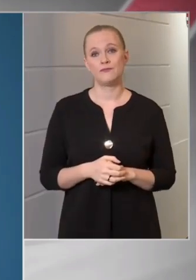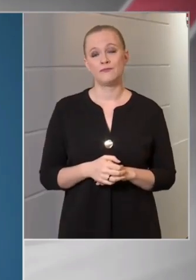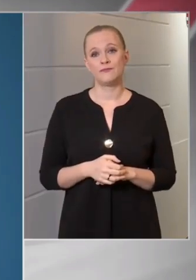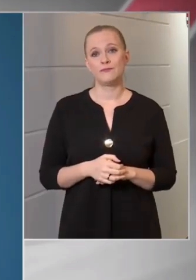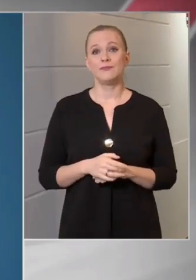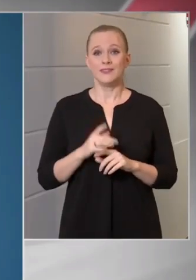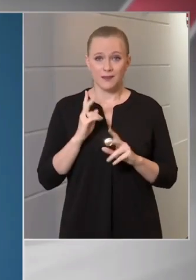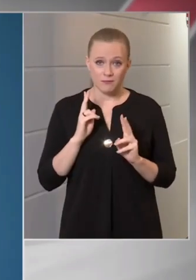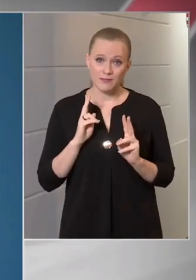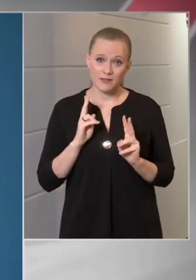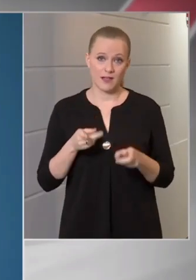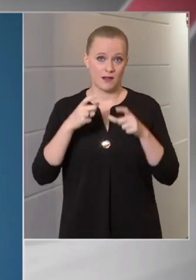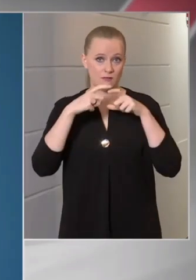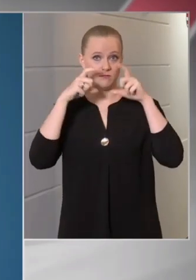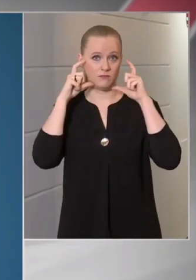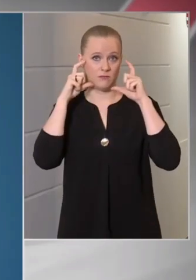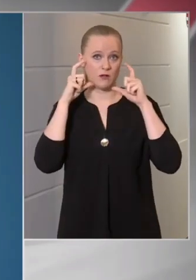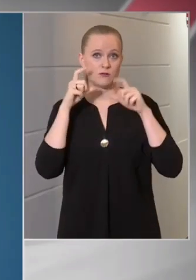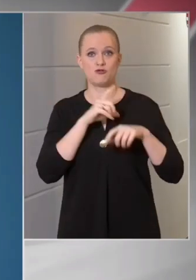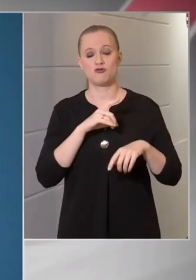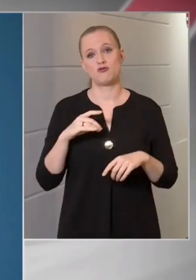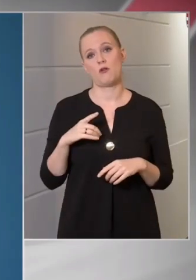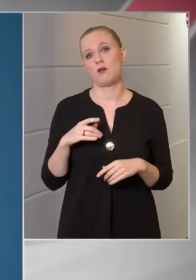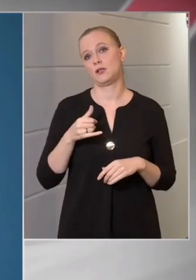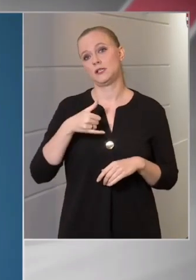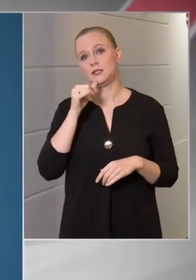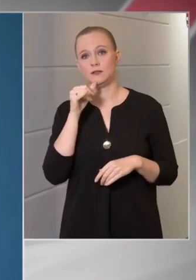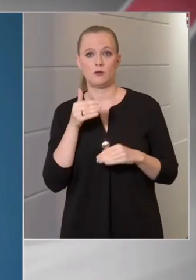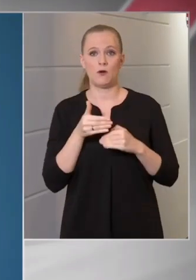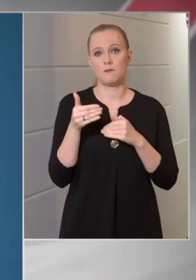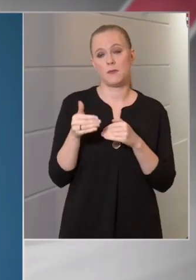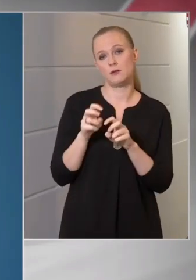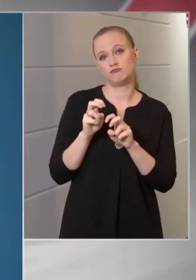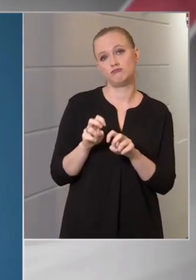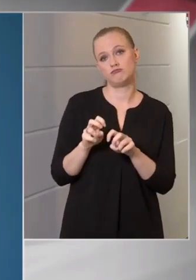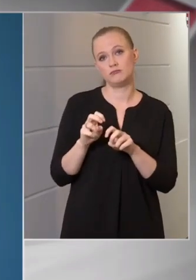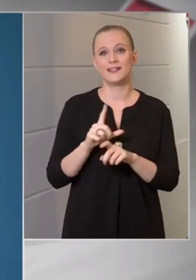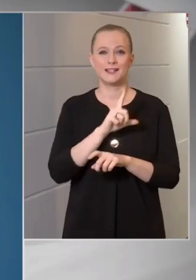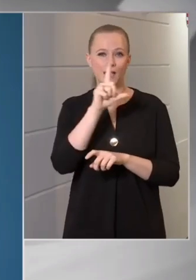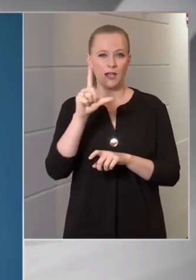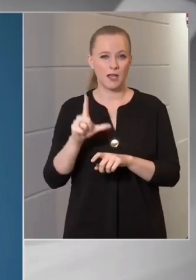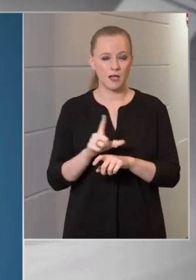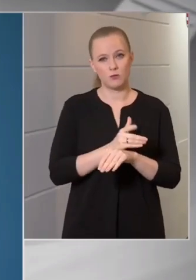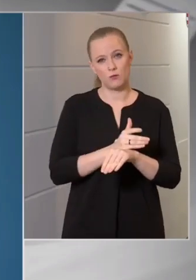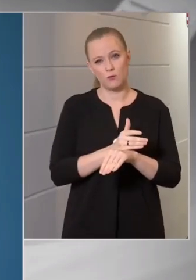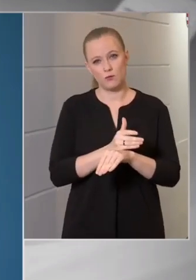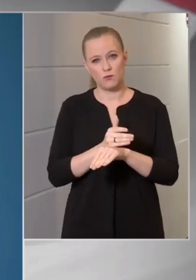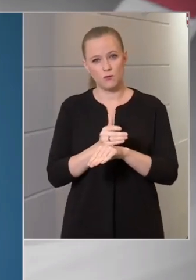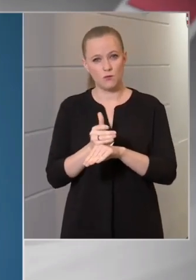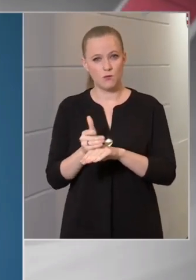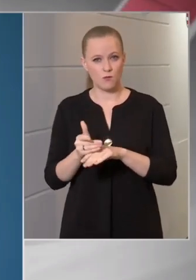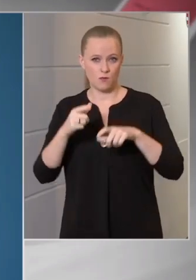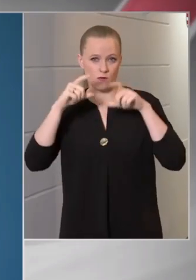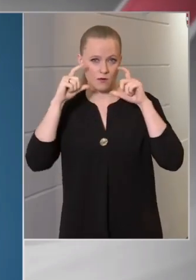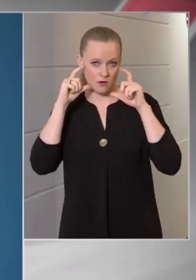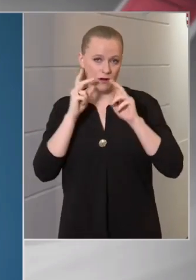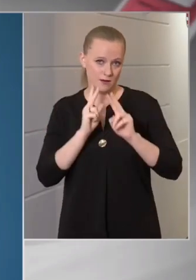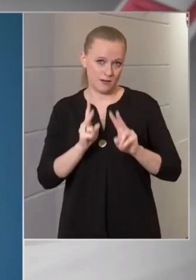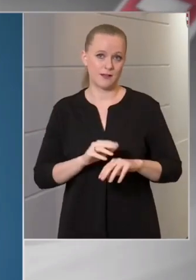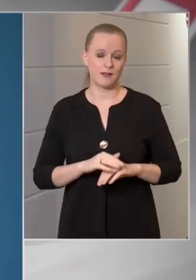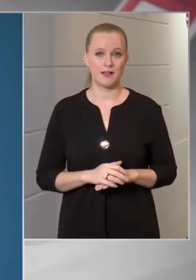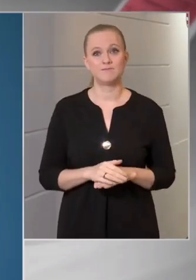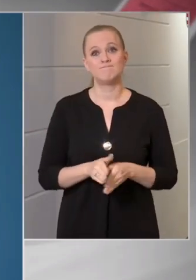azt a maszkot, hogyha csak egy ital mellett ücsörgünk, akár két óra hosszat is a vendéglátó helyen.